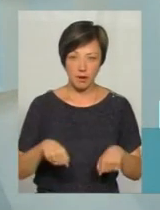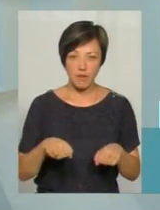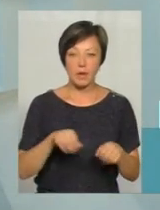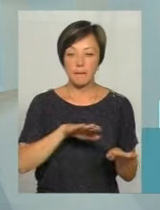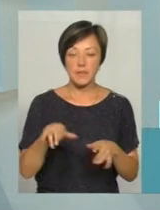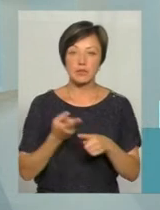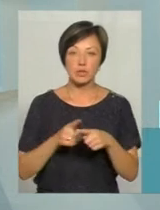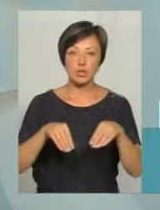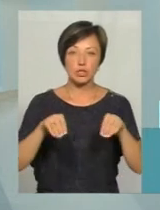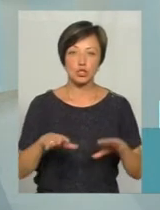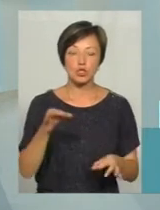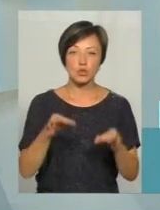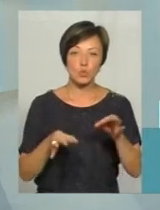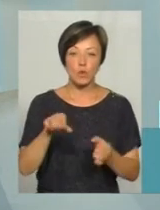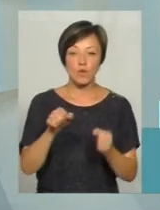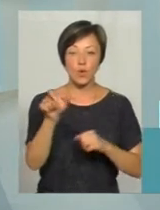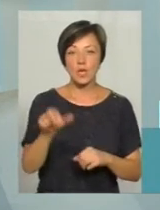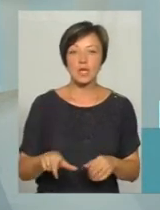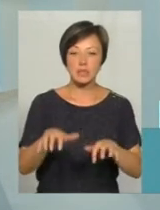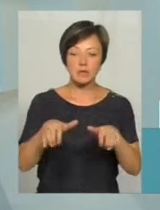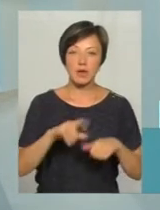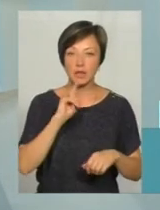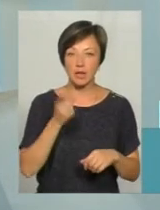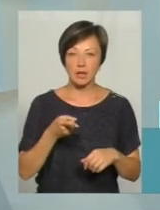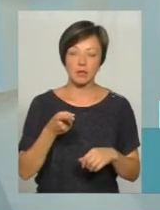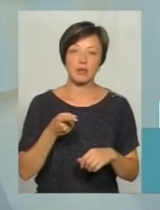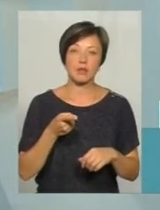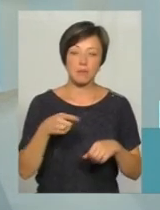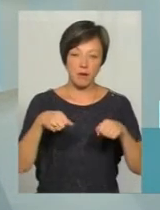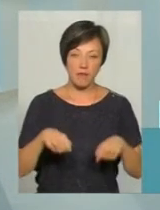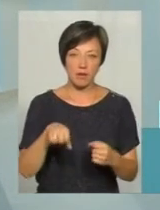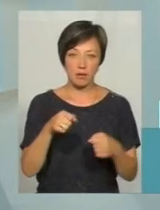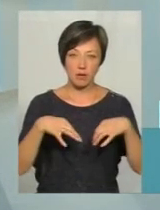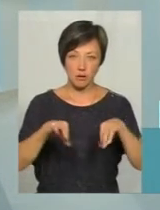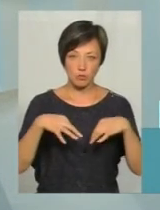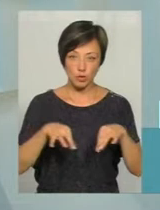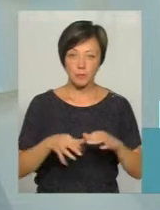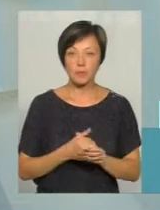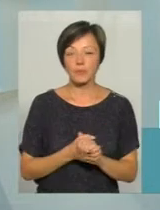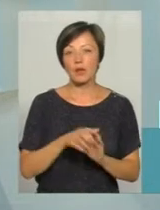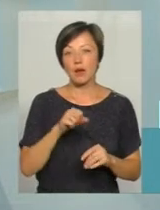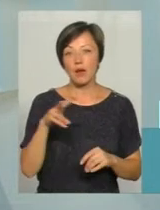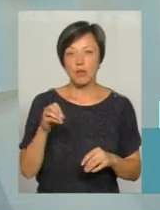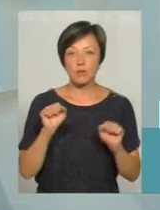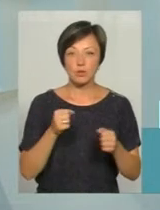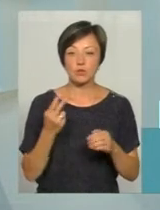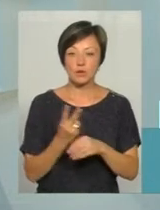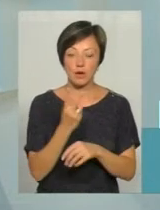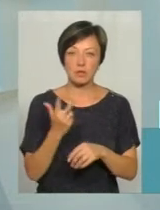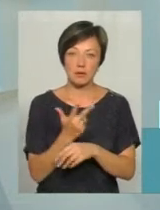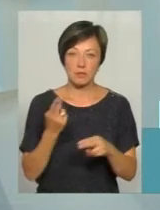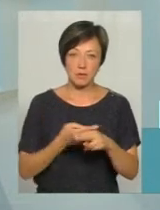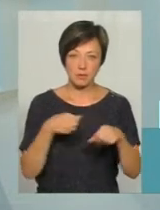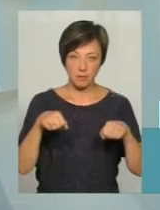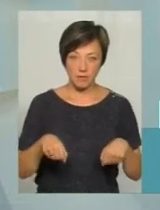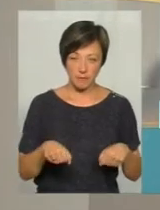даного рішення суду водія забирають на рік самі права керувати транспортним засобом. Але він може попастися в друге, в третє, вже навіть без прав.